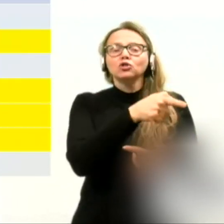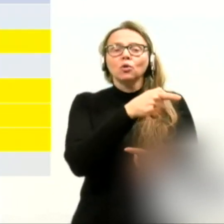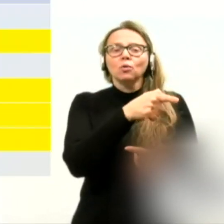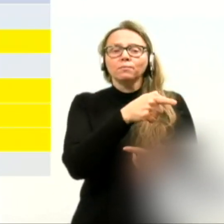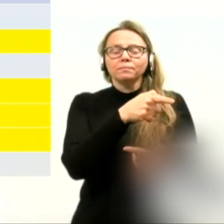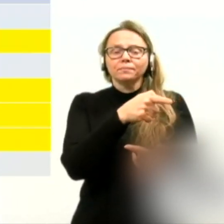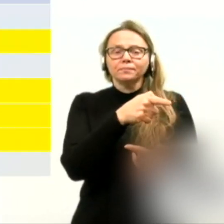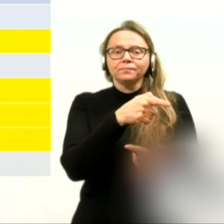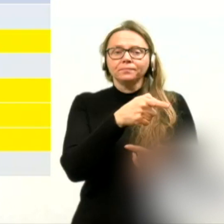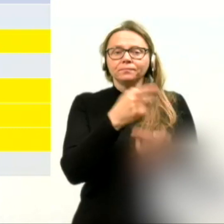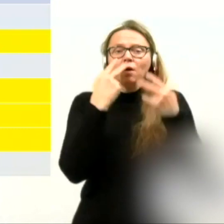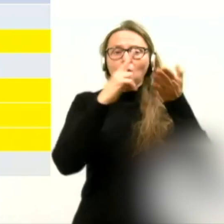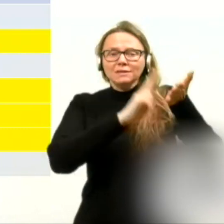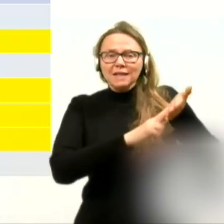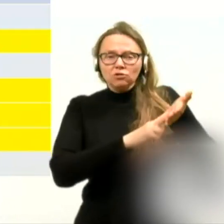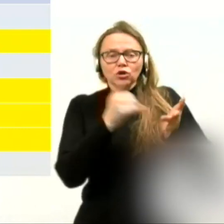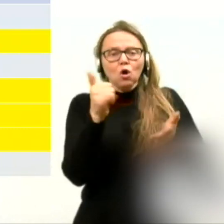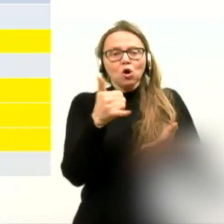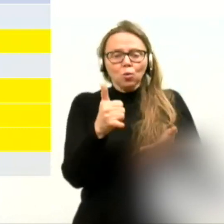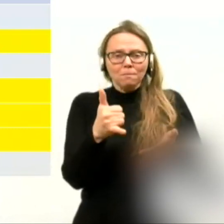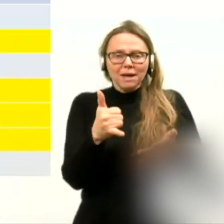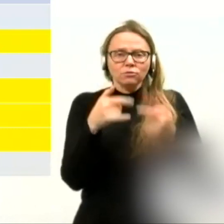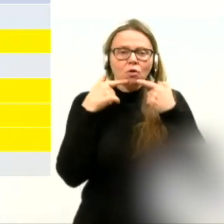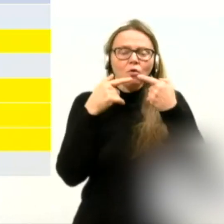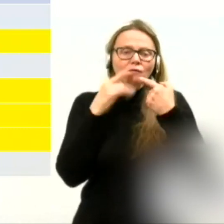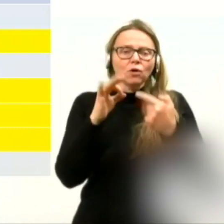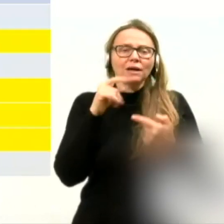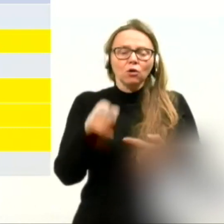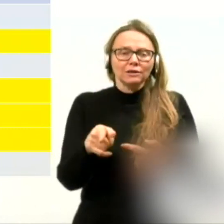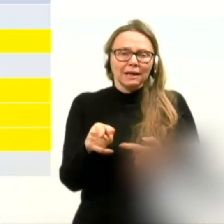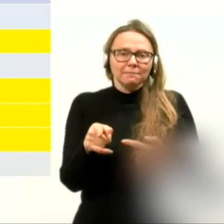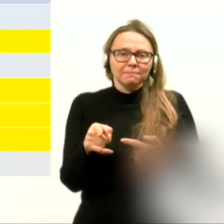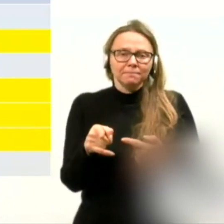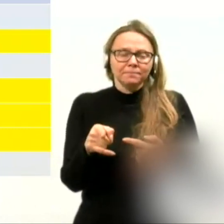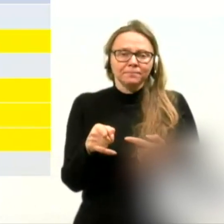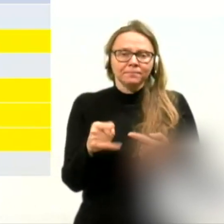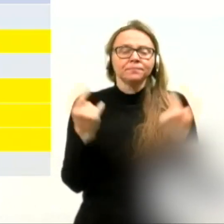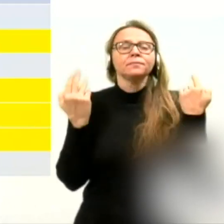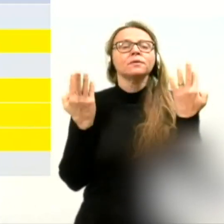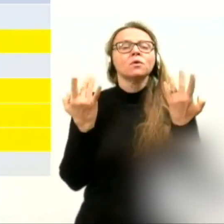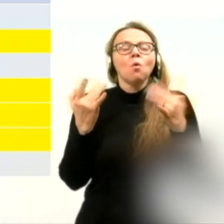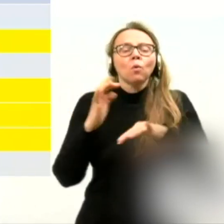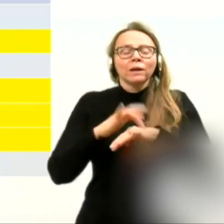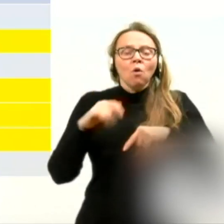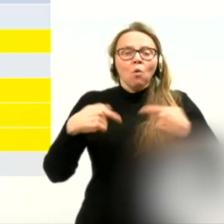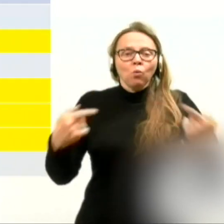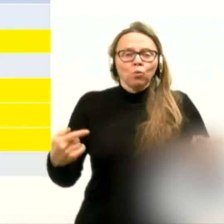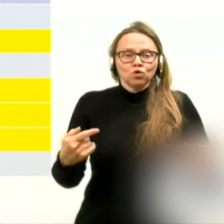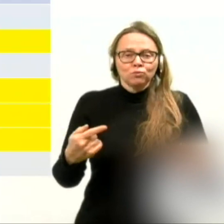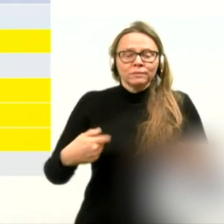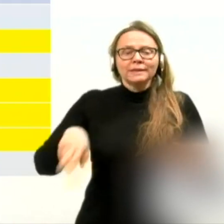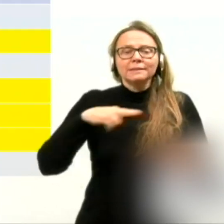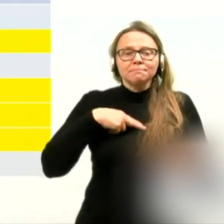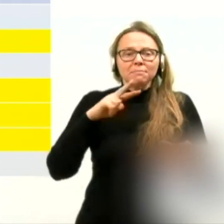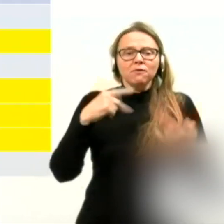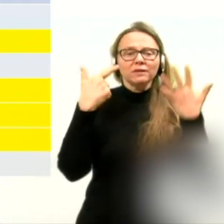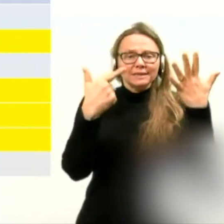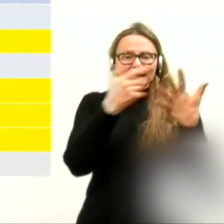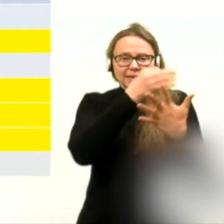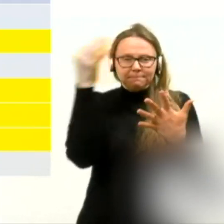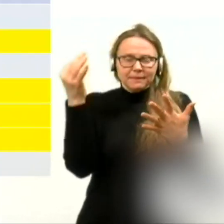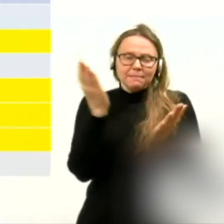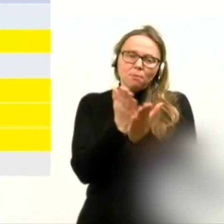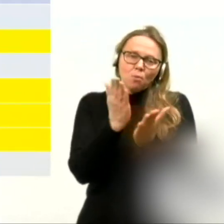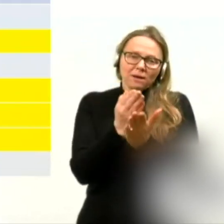signirano z Romeno, govori o tem, koliko okužb imamo v sedmih dneh,